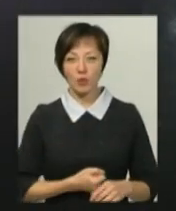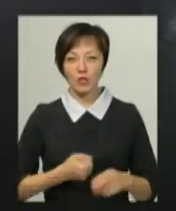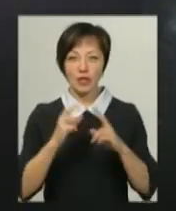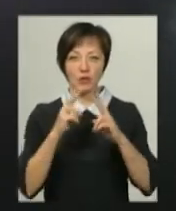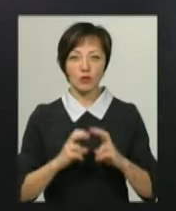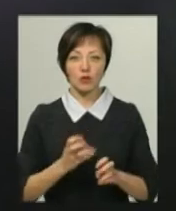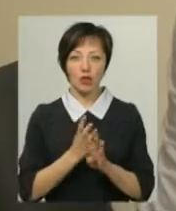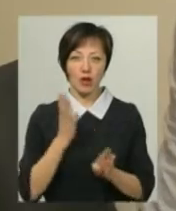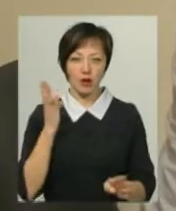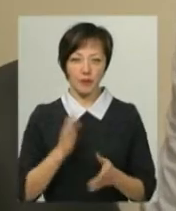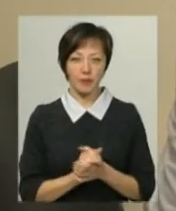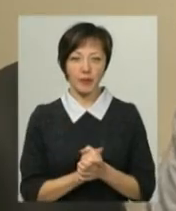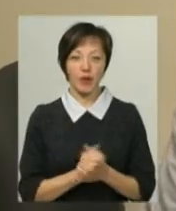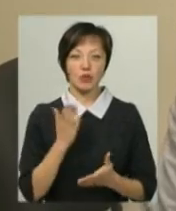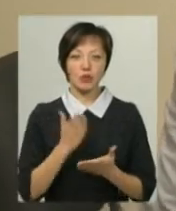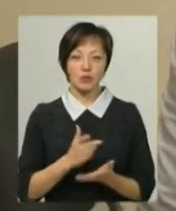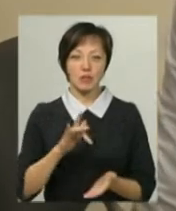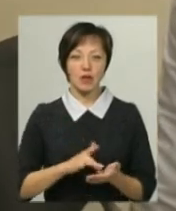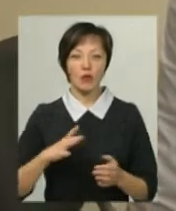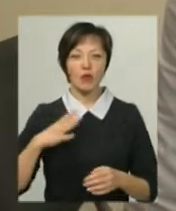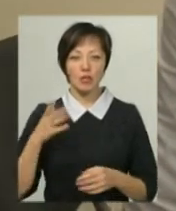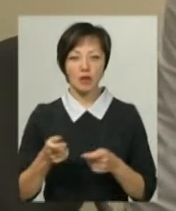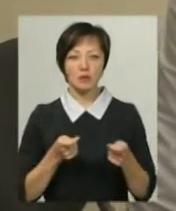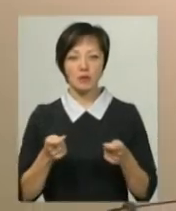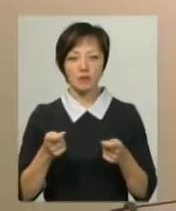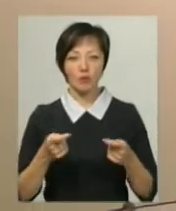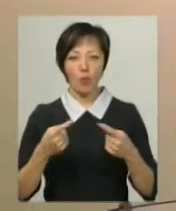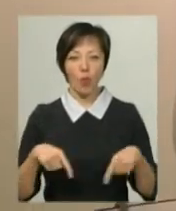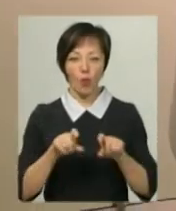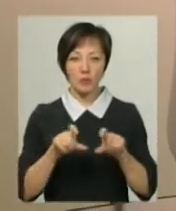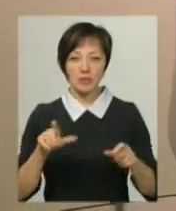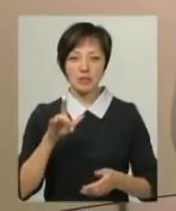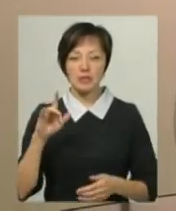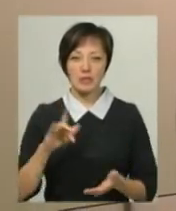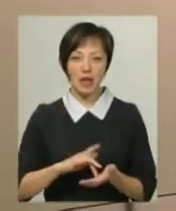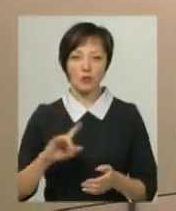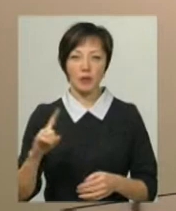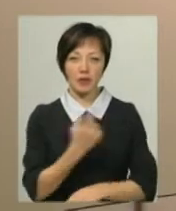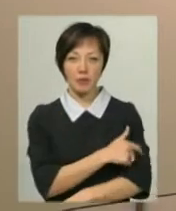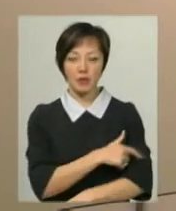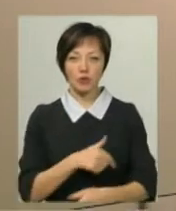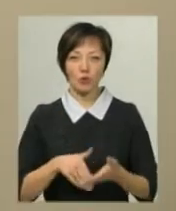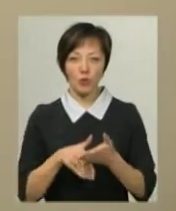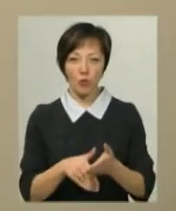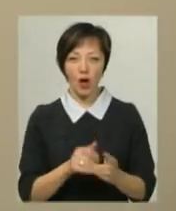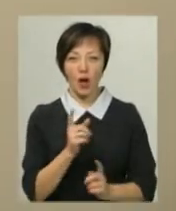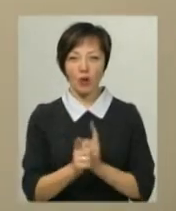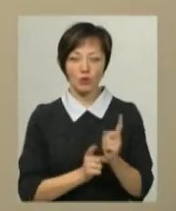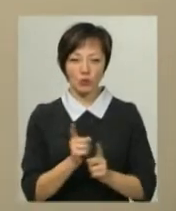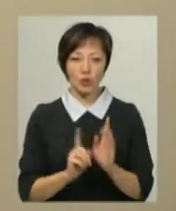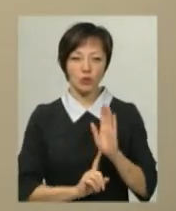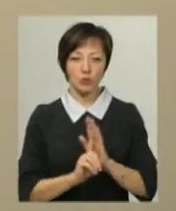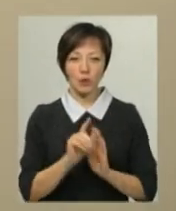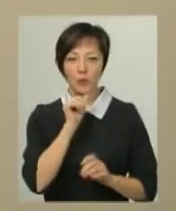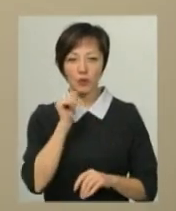діагностику черга. Розташовується центр в колишньому адміністративному корпусі Центру первинної медико-санітарної допомоги, реконструкцію якого